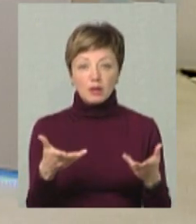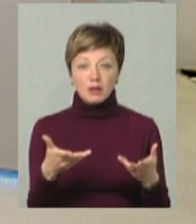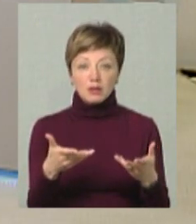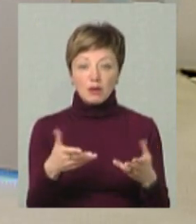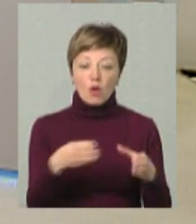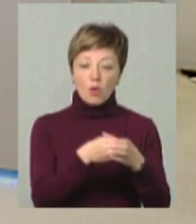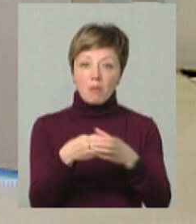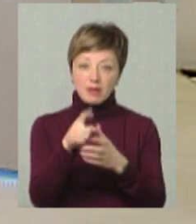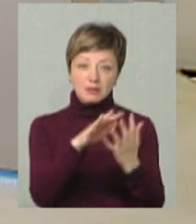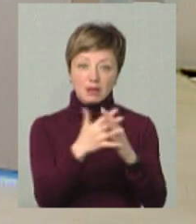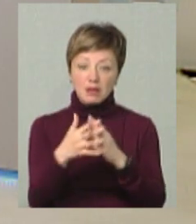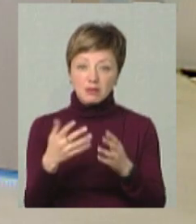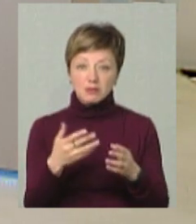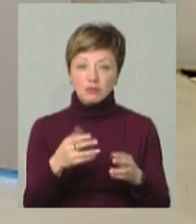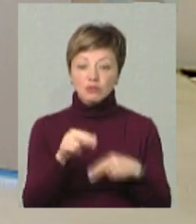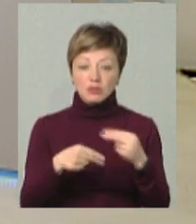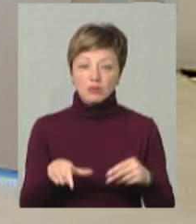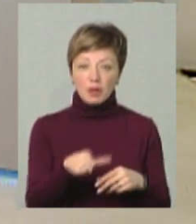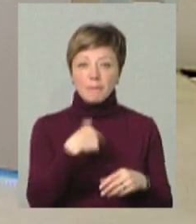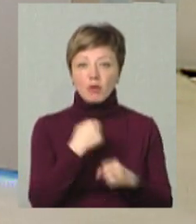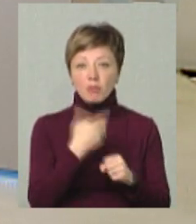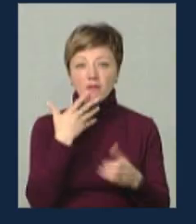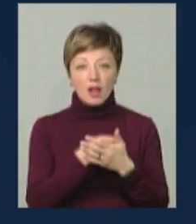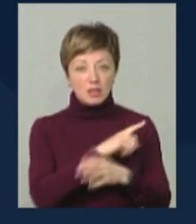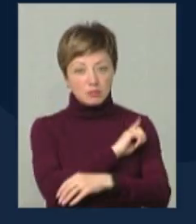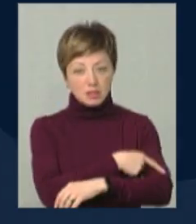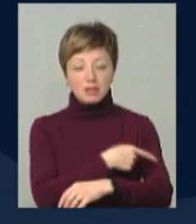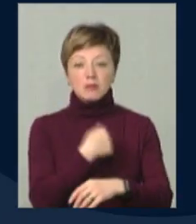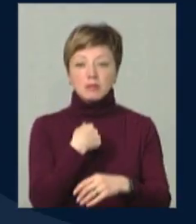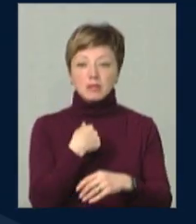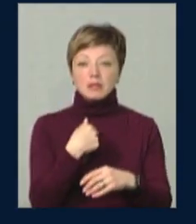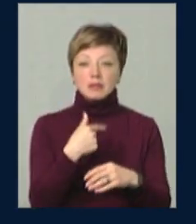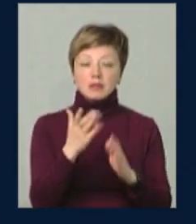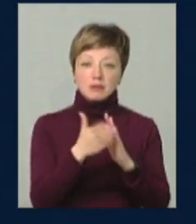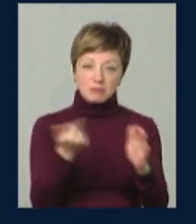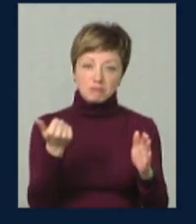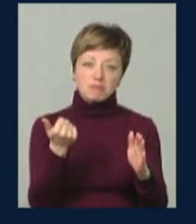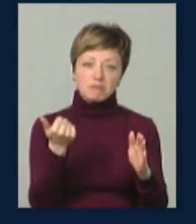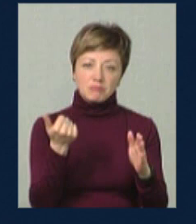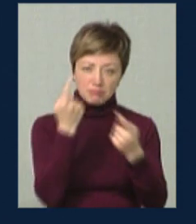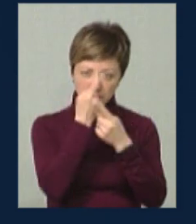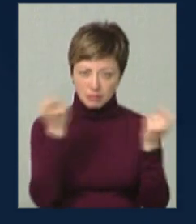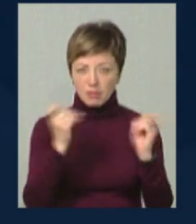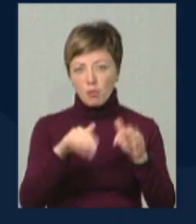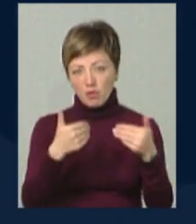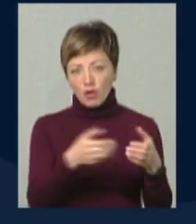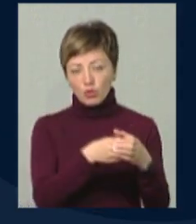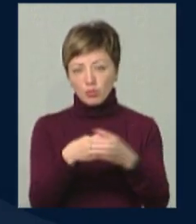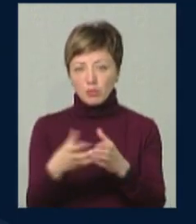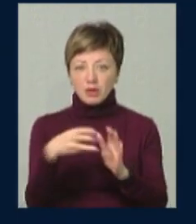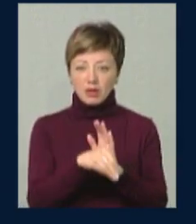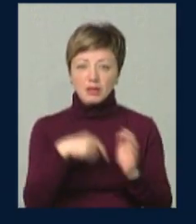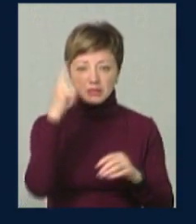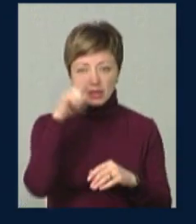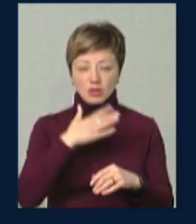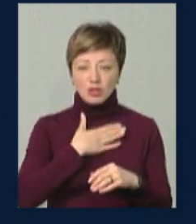проходять шляхи державного зверху? ми робили, ми робили власними силами, ми, там, заклик пропонували громадам приєднатися, але